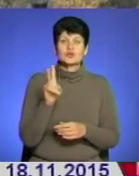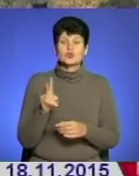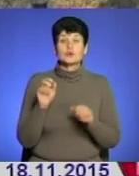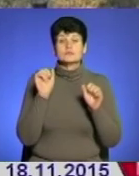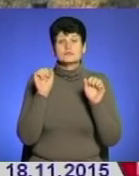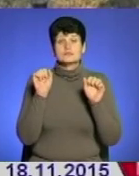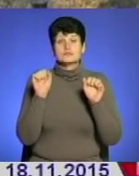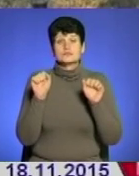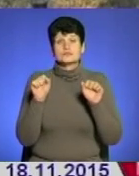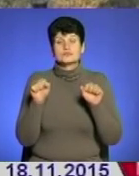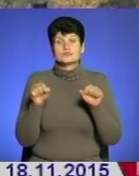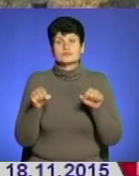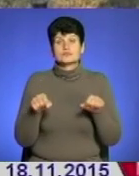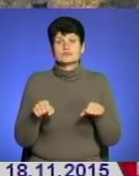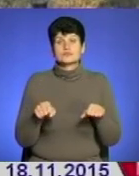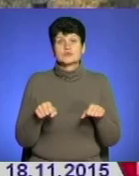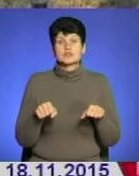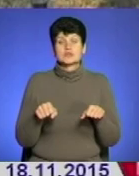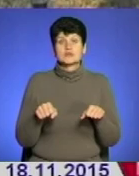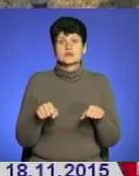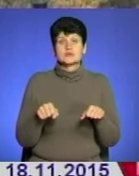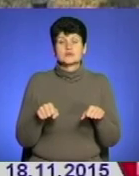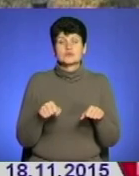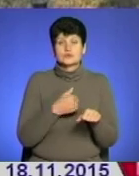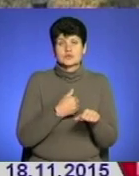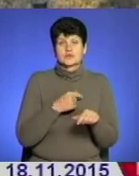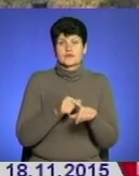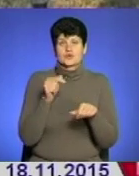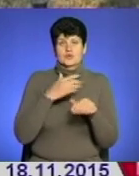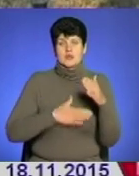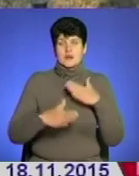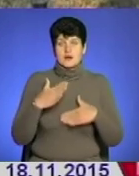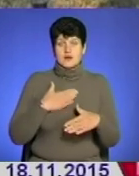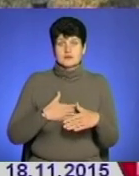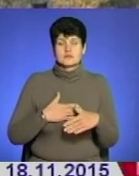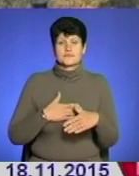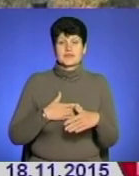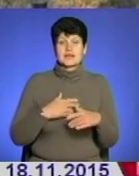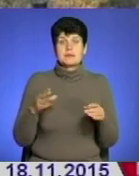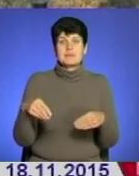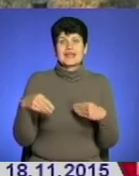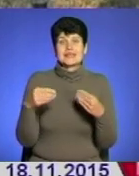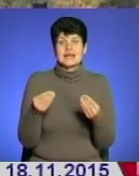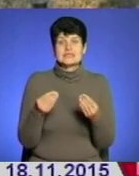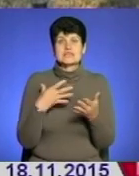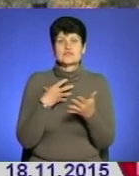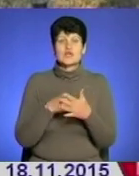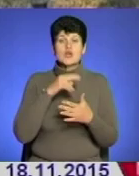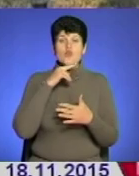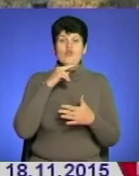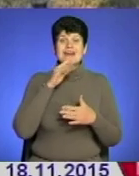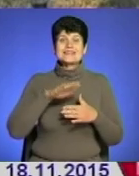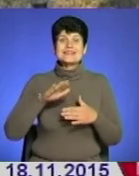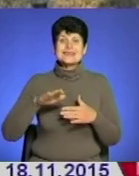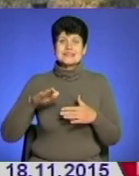можливостей не може повністю відчути радість, скажімо так. Перенести трохи своєї уваги, приділити